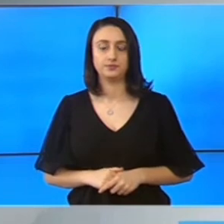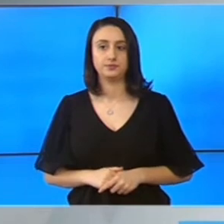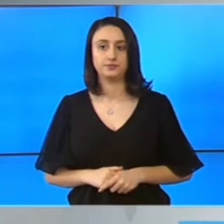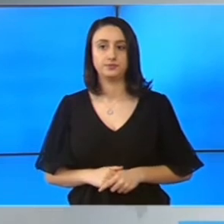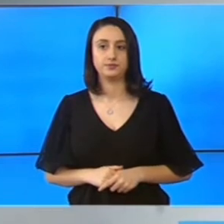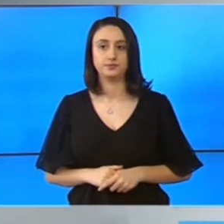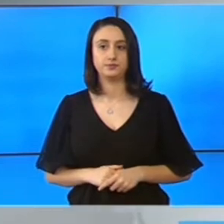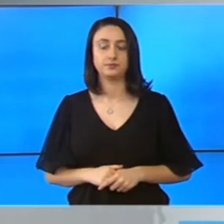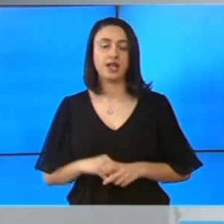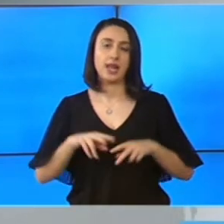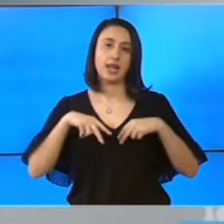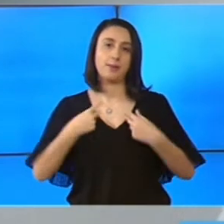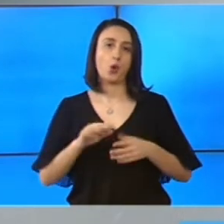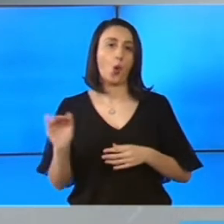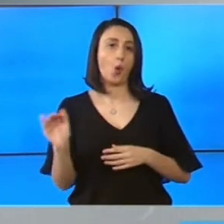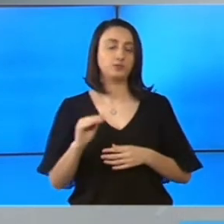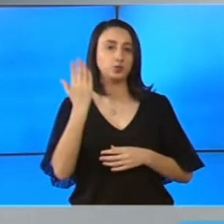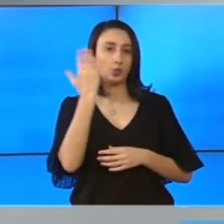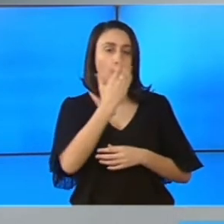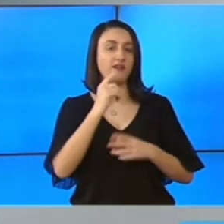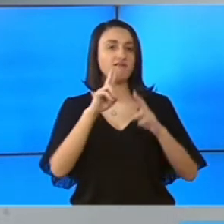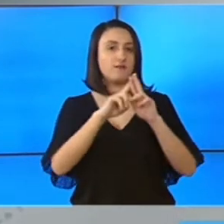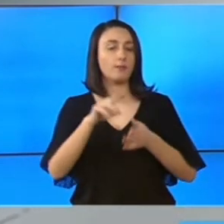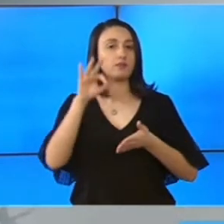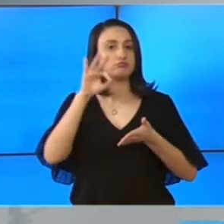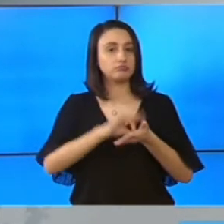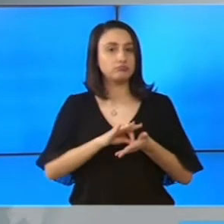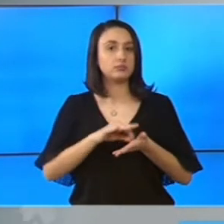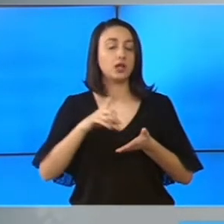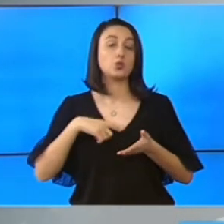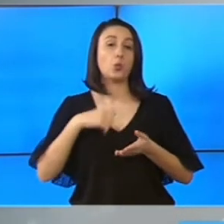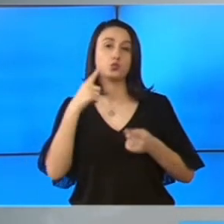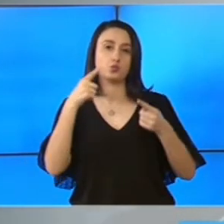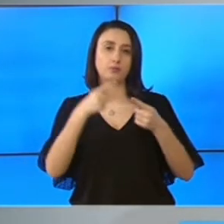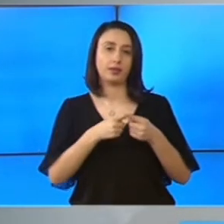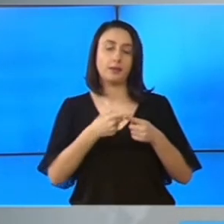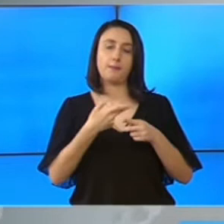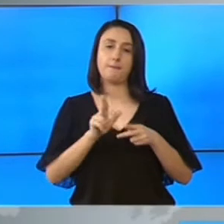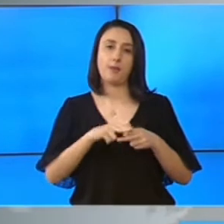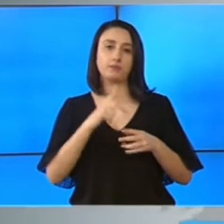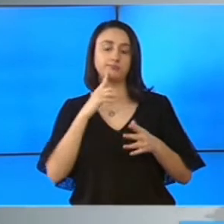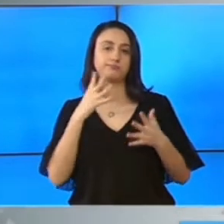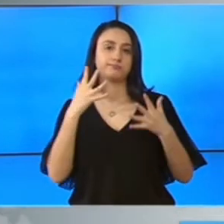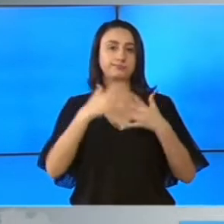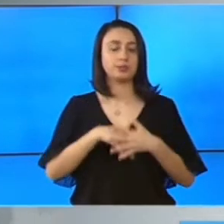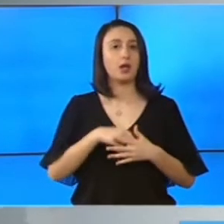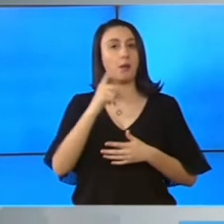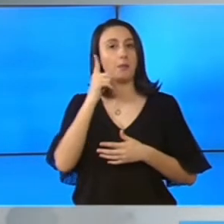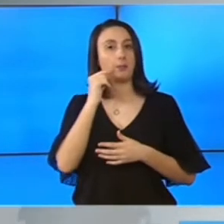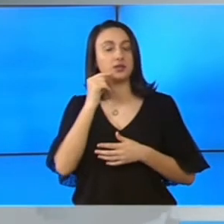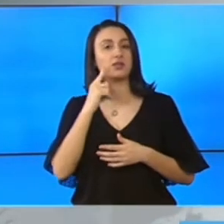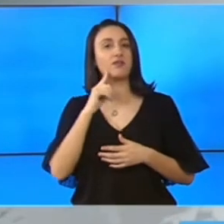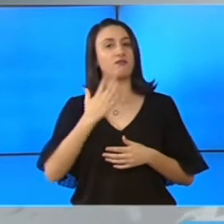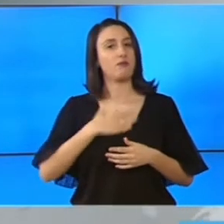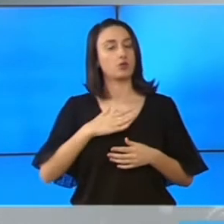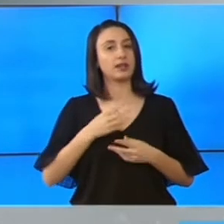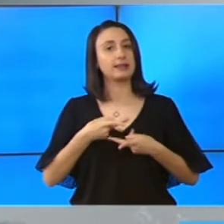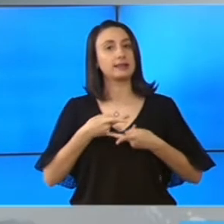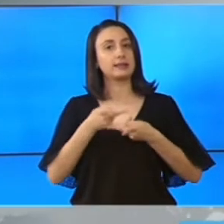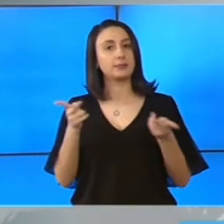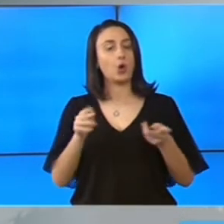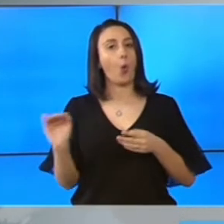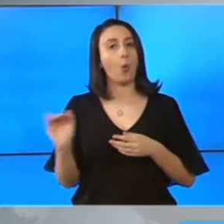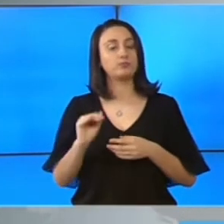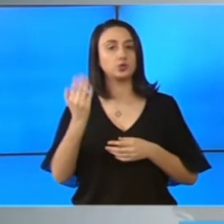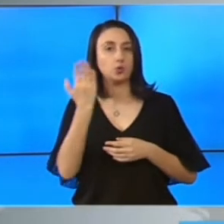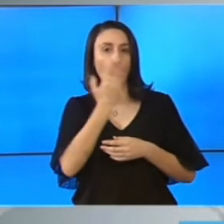Întoarcerea copiilor la școală în format fizic este un subiect din ce în ce mai controversat. Părinții își doresc să-i trimită pe copii la